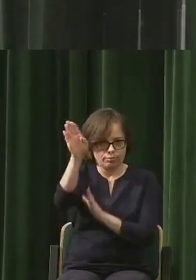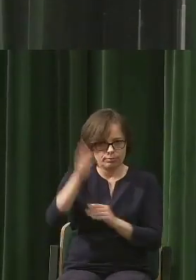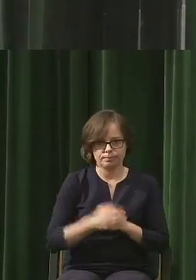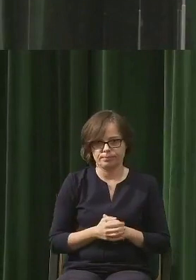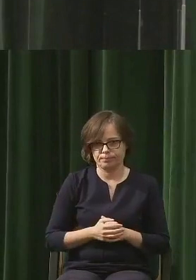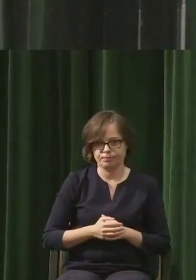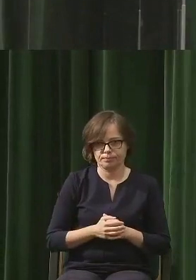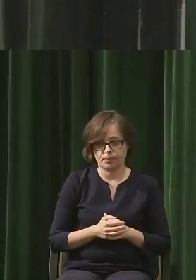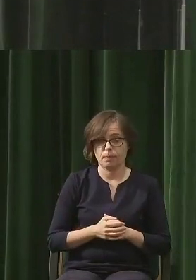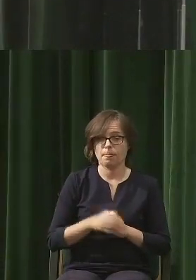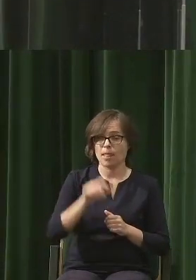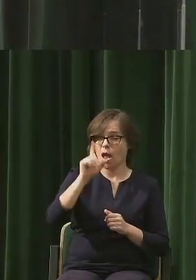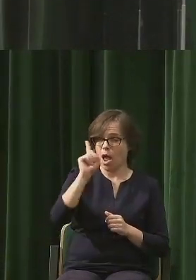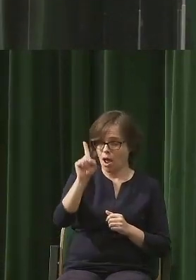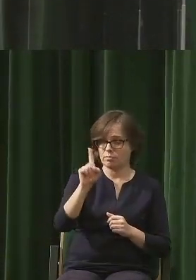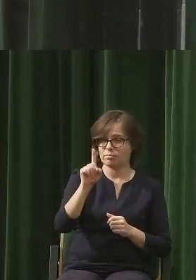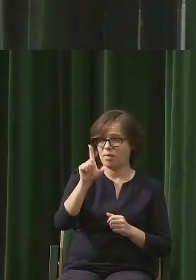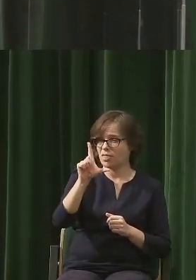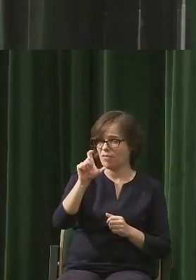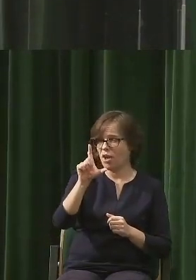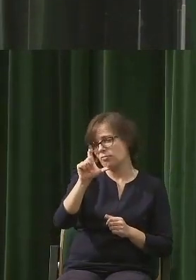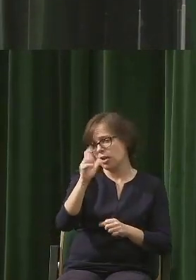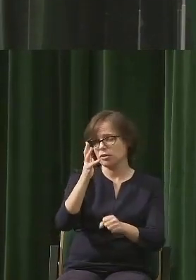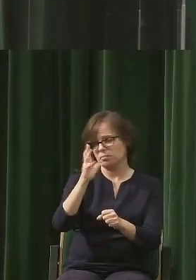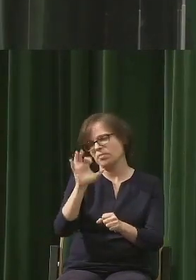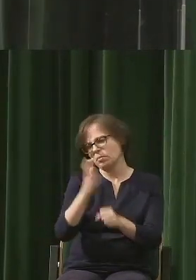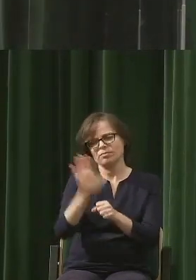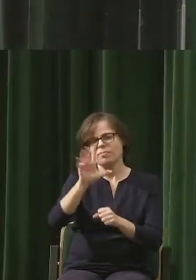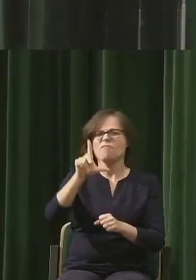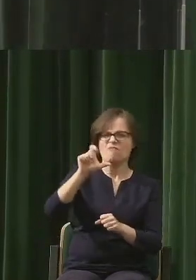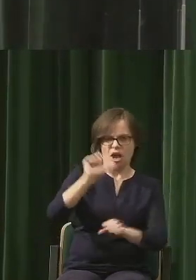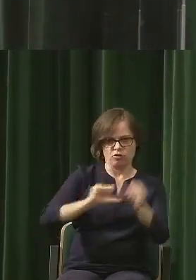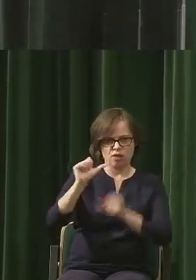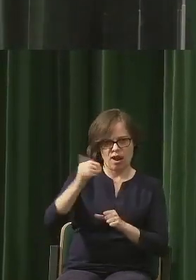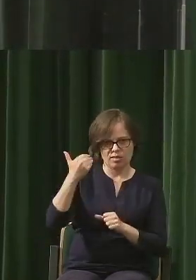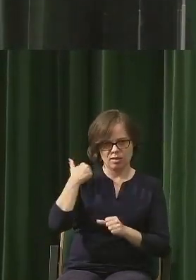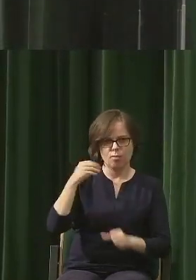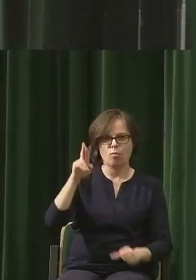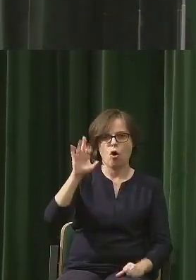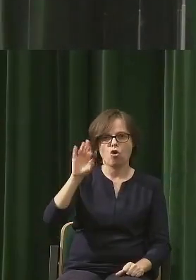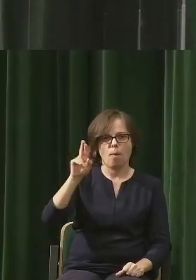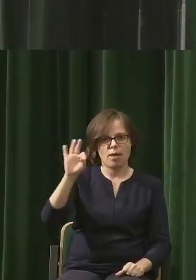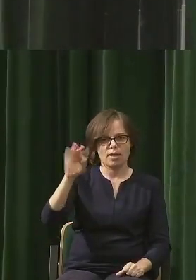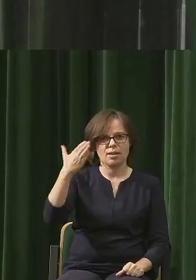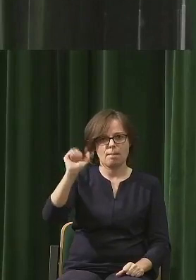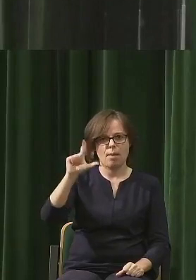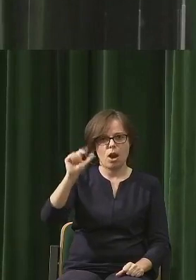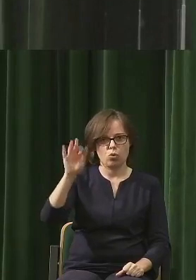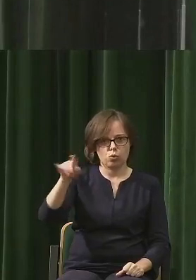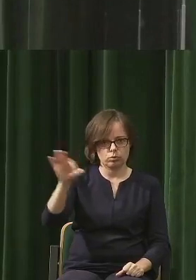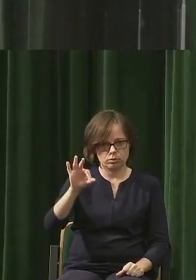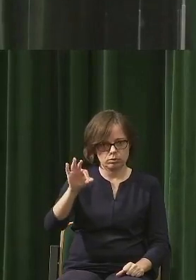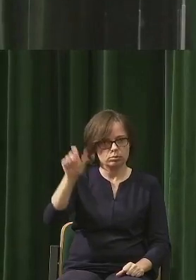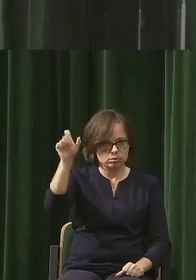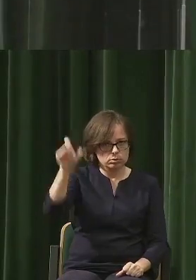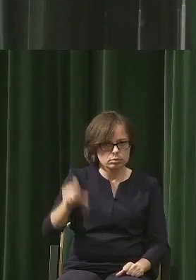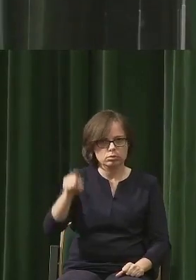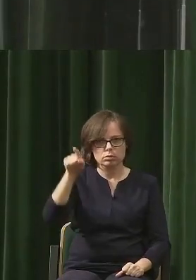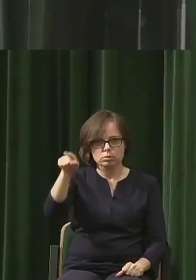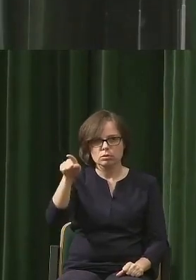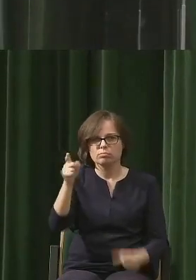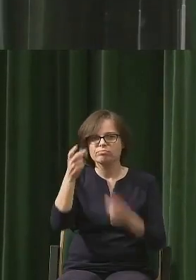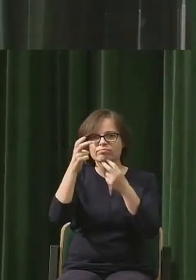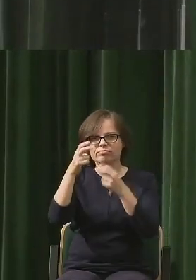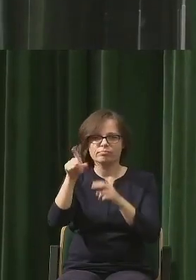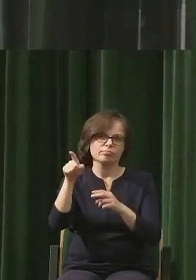250 lat temu chyba, nie, 200 lat temu Robert Malthus formułował teorię, która